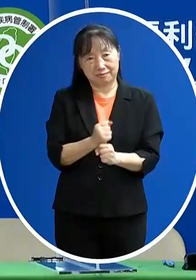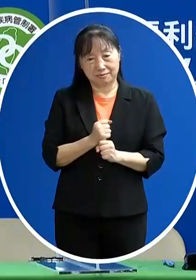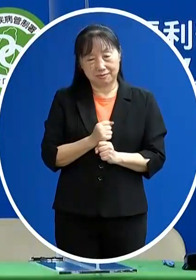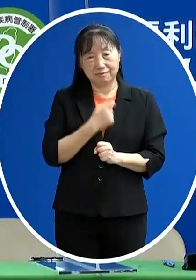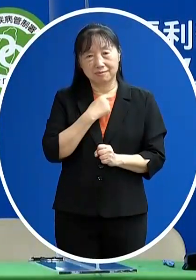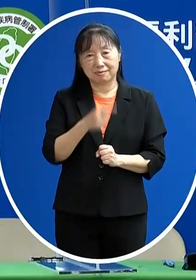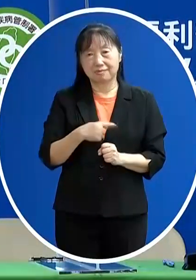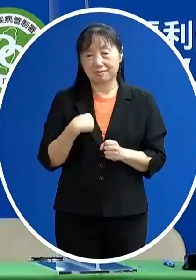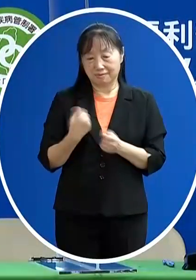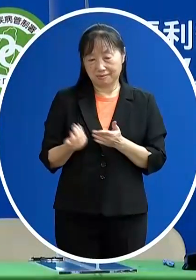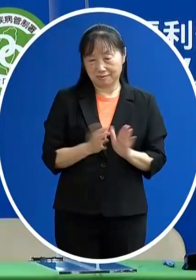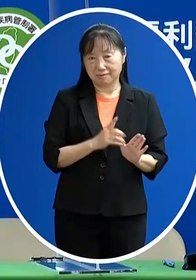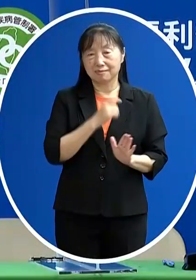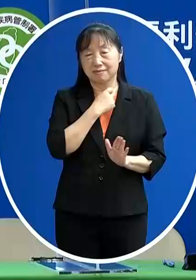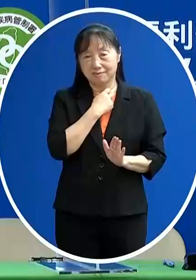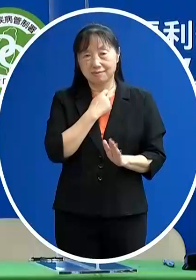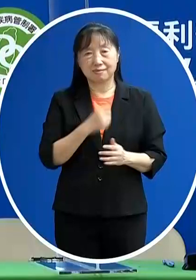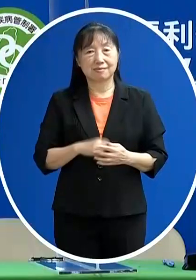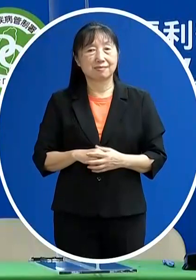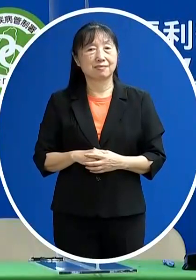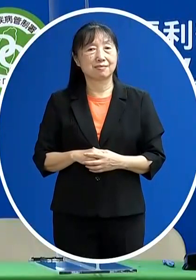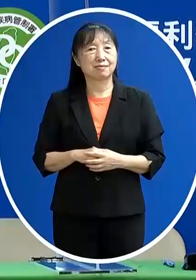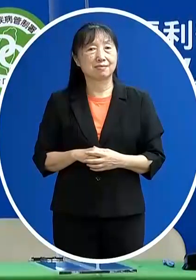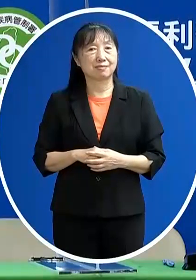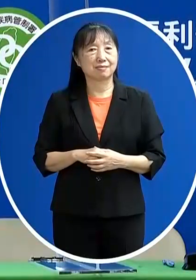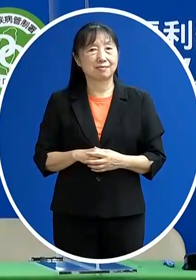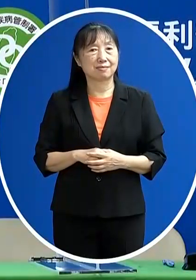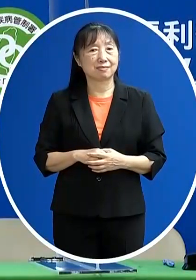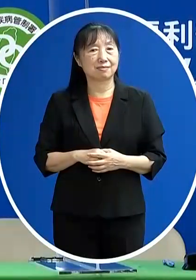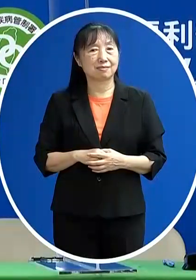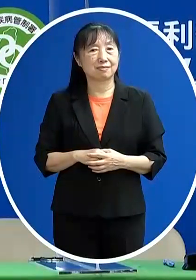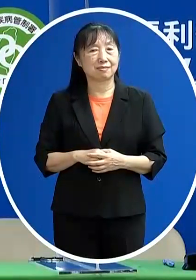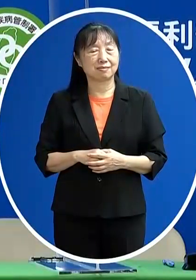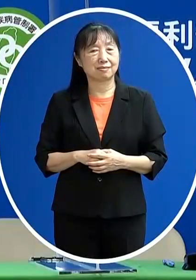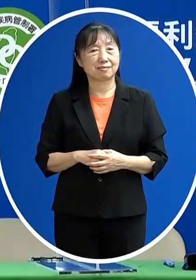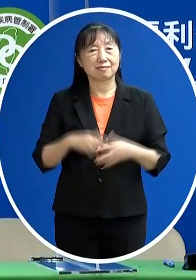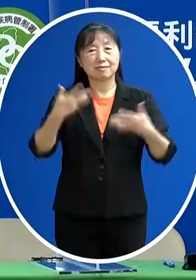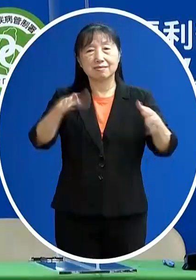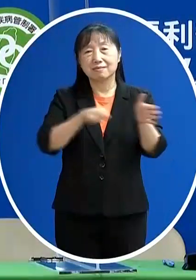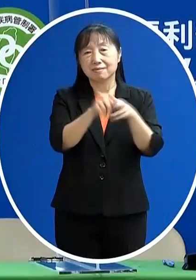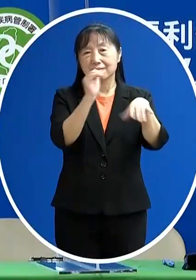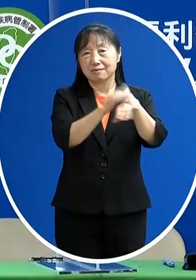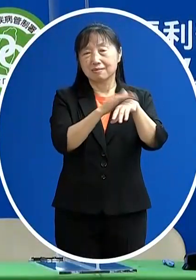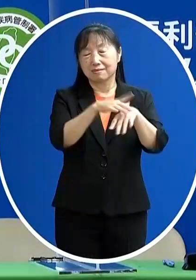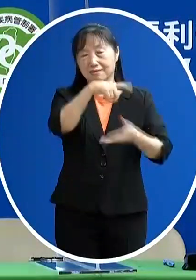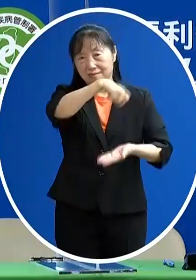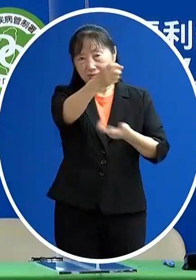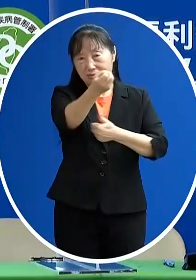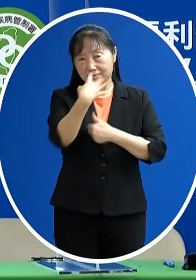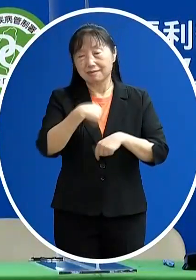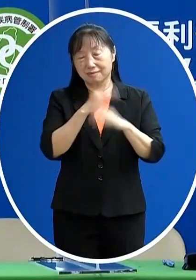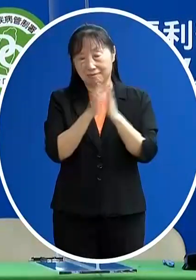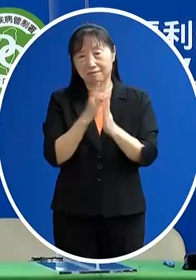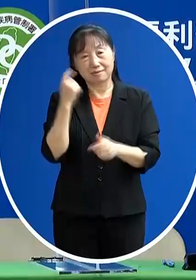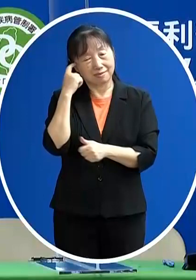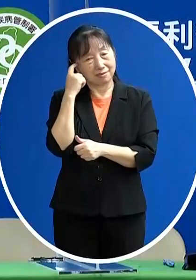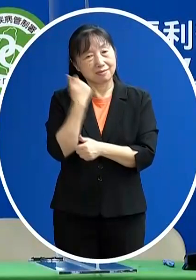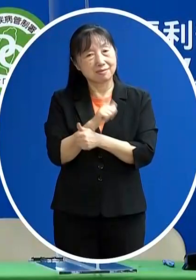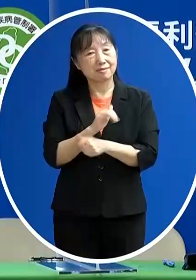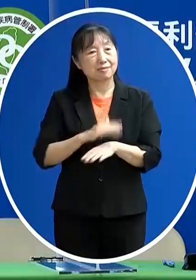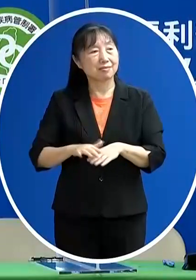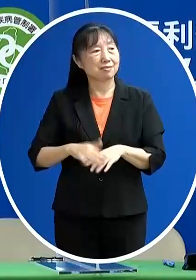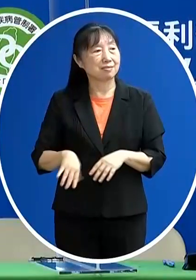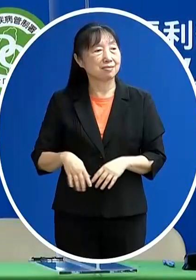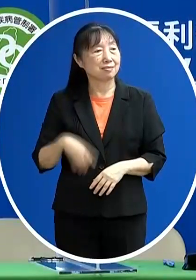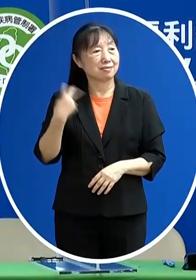那做好準備那這個我們很多專家的看法 我們都會參考不好意思 請